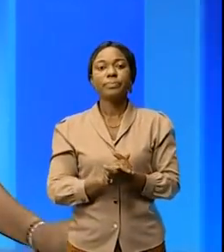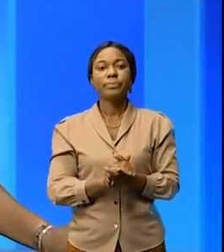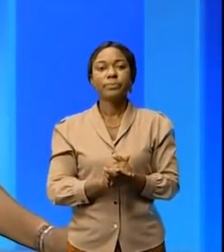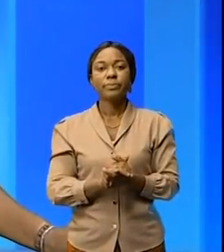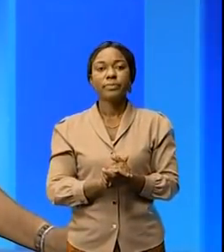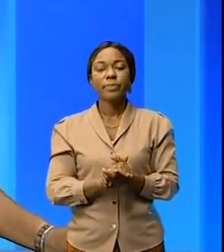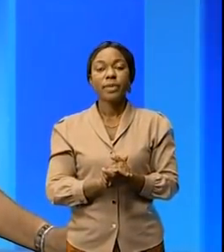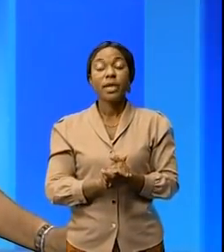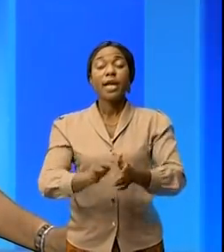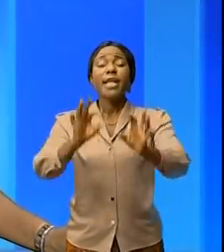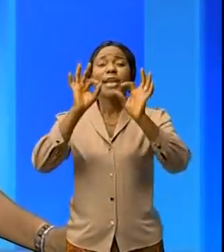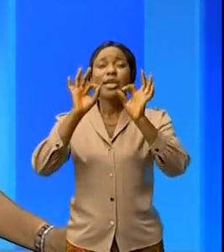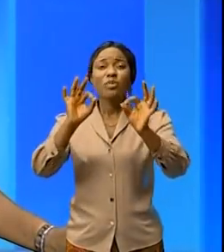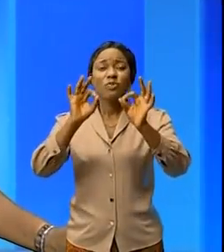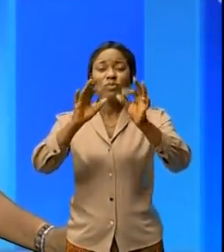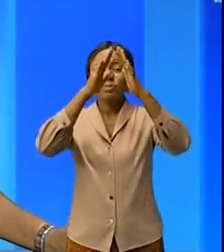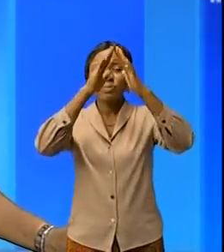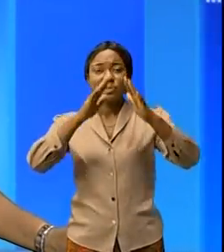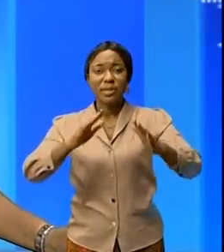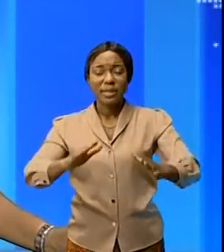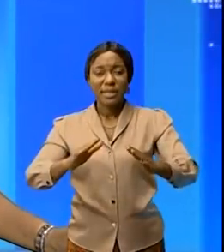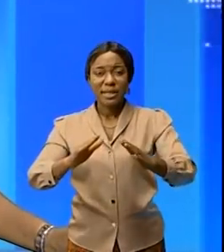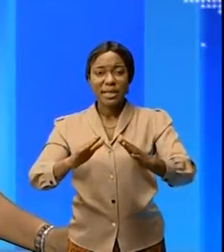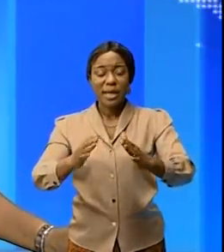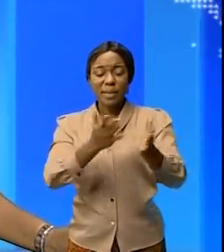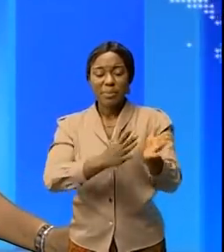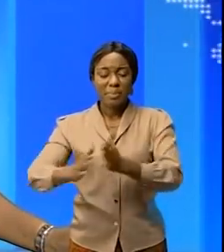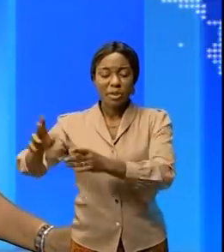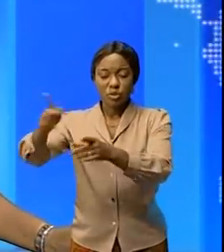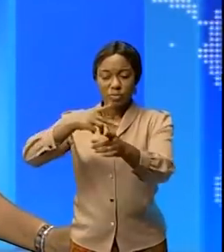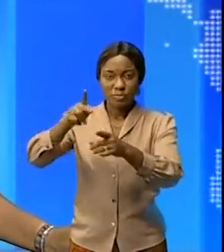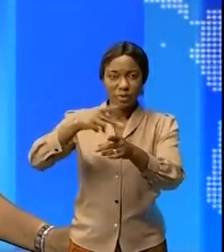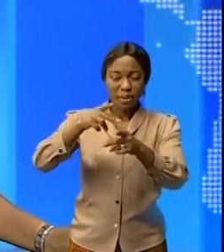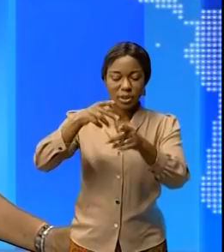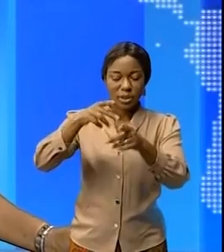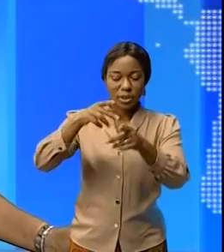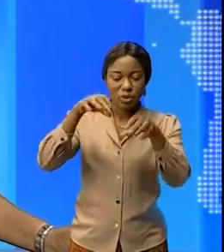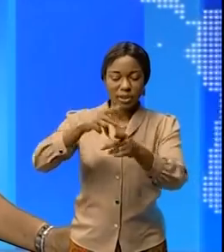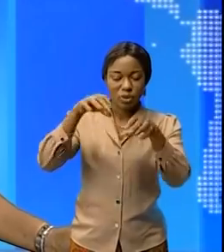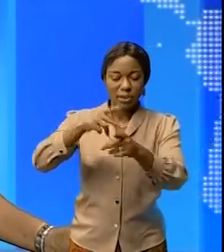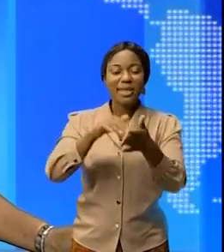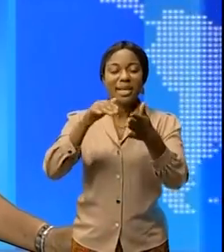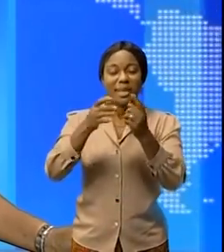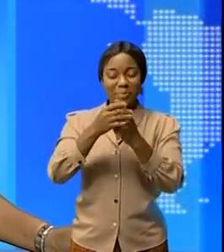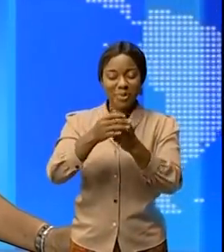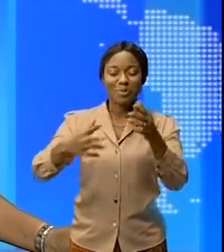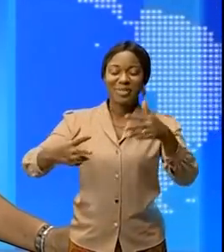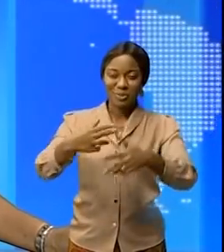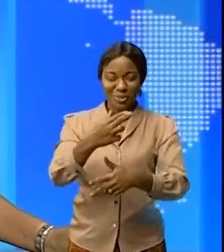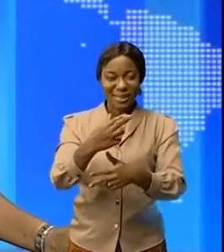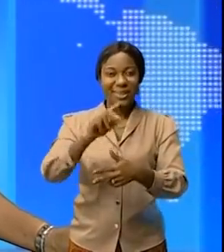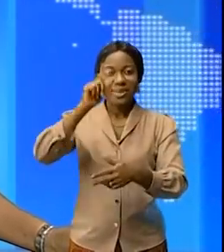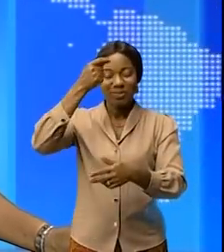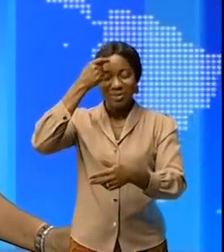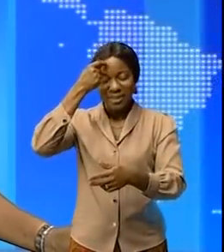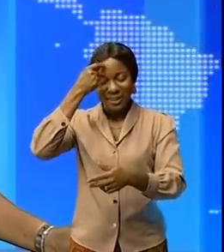le nouveau bâtiment de l'institut national de préparation professionnelle du Congo central s'est réaguré incessamment le gouverneur